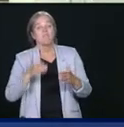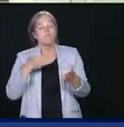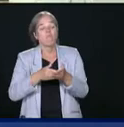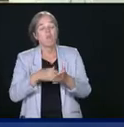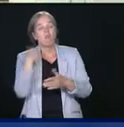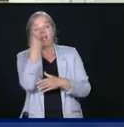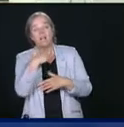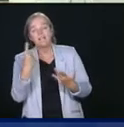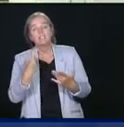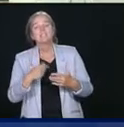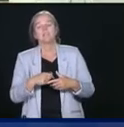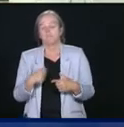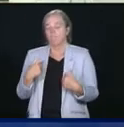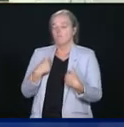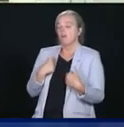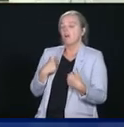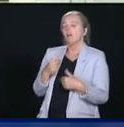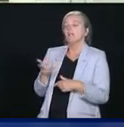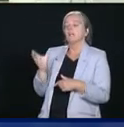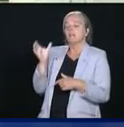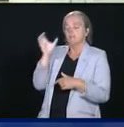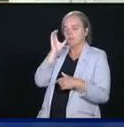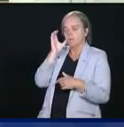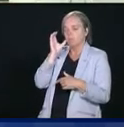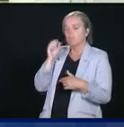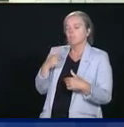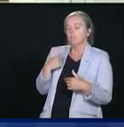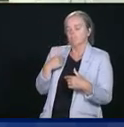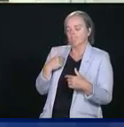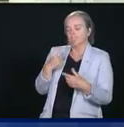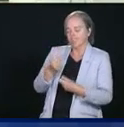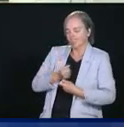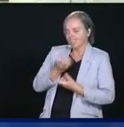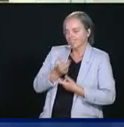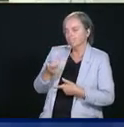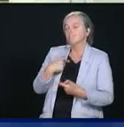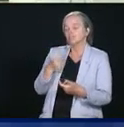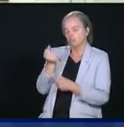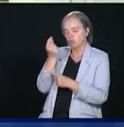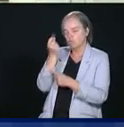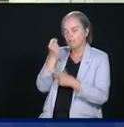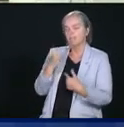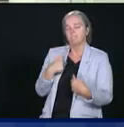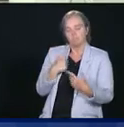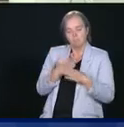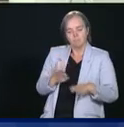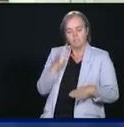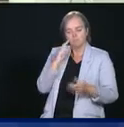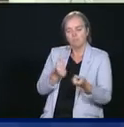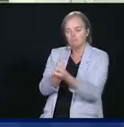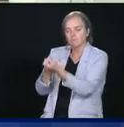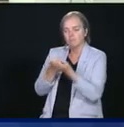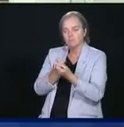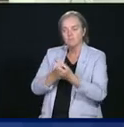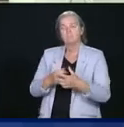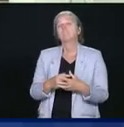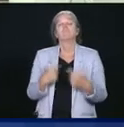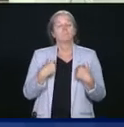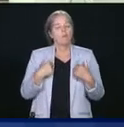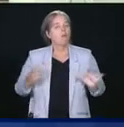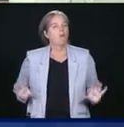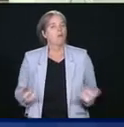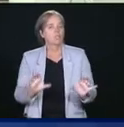Je vous écoute et notre gouvernement est là pour vous. Et on agit pour combattre le